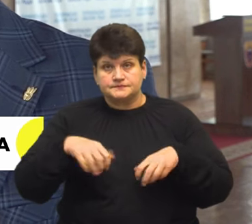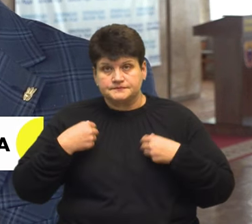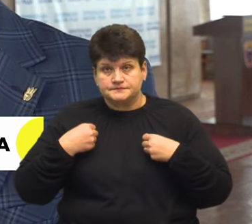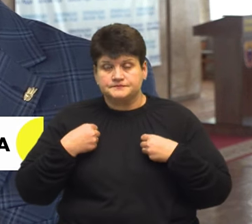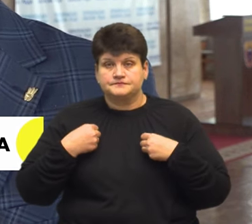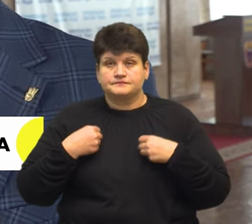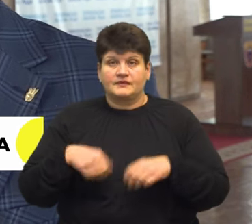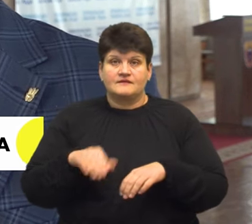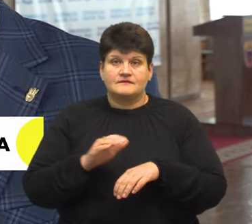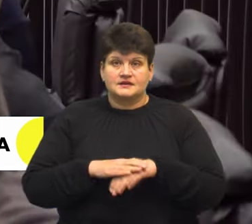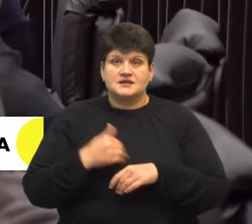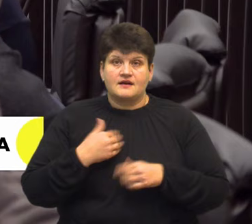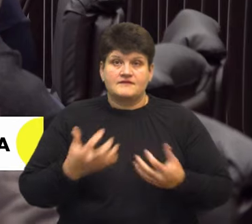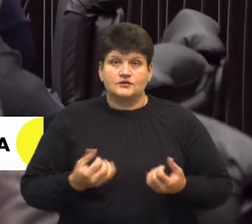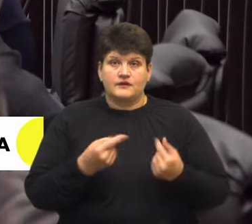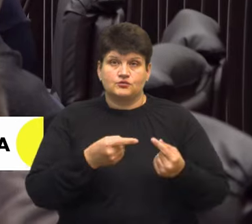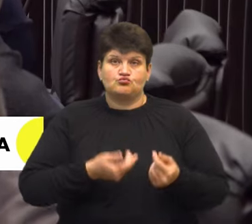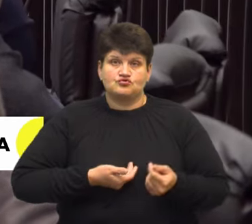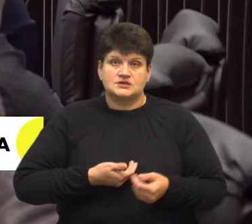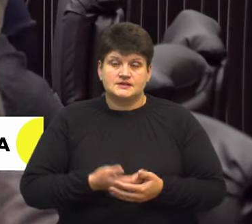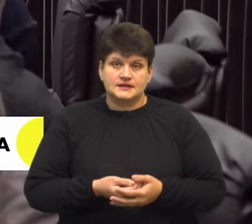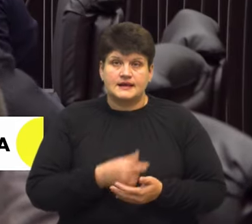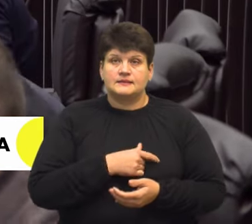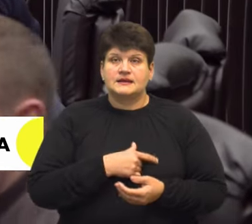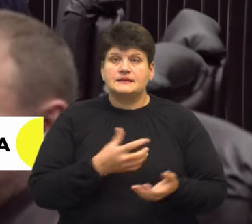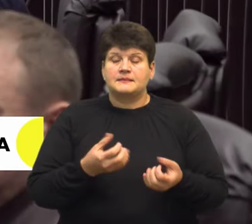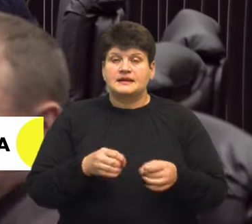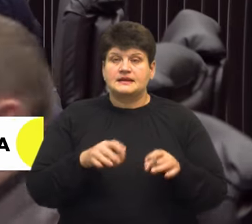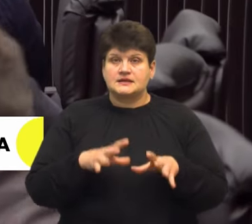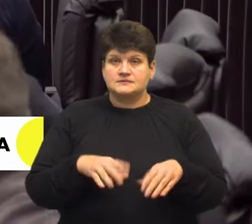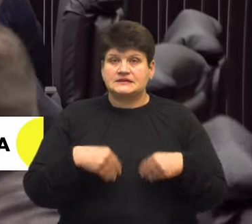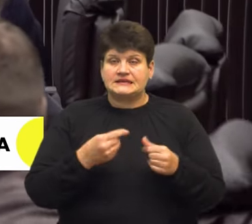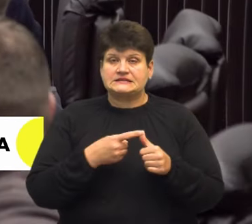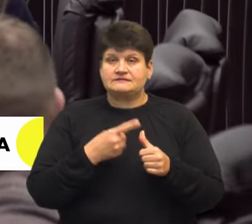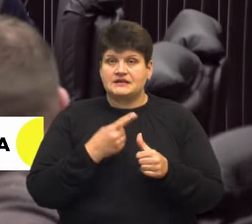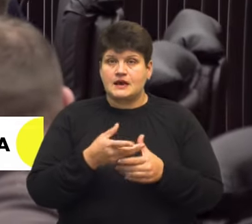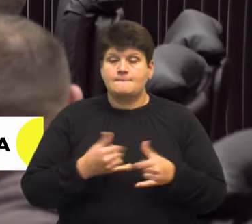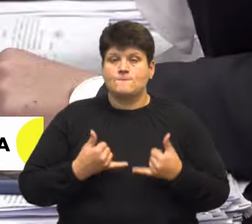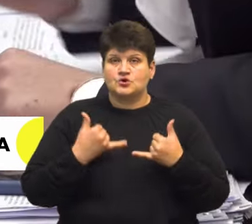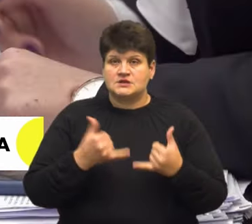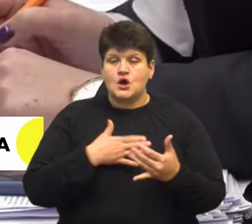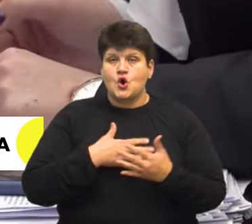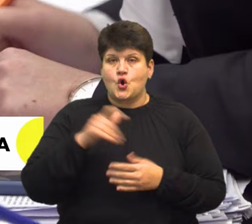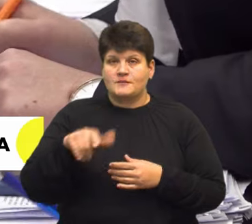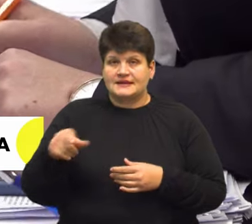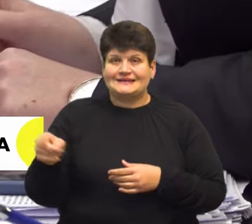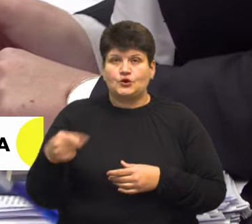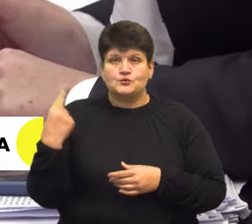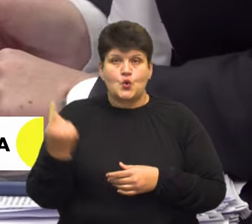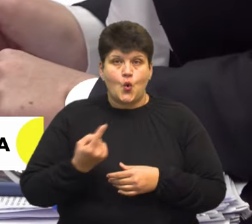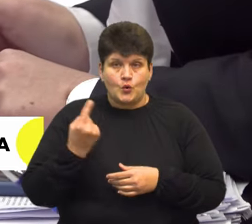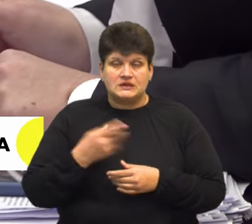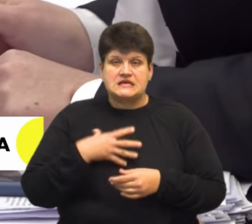Фактично я йому врятував життя. Депутати прийняли рішення про присвоєння звання почесний громадянин Тернопільської області